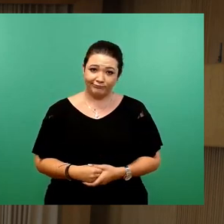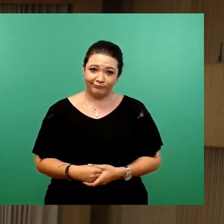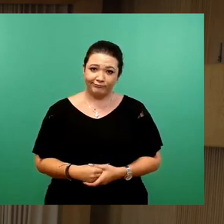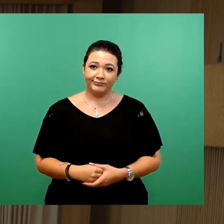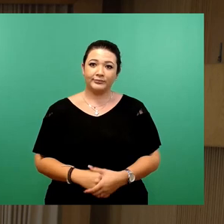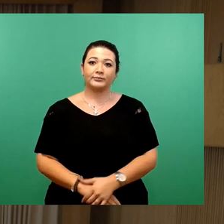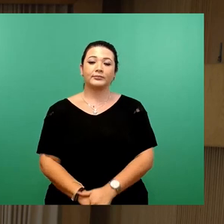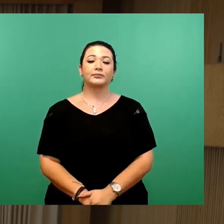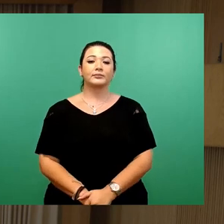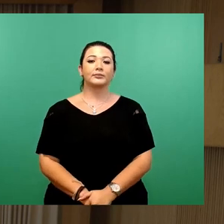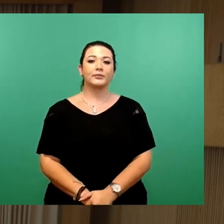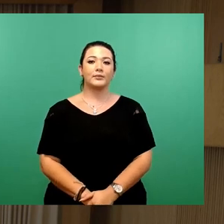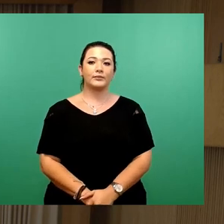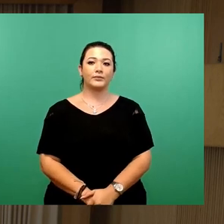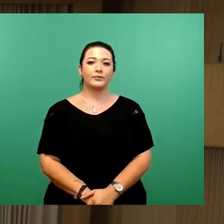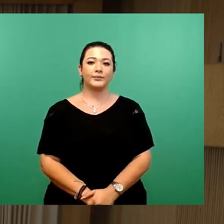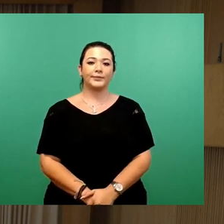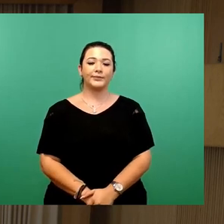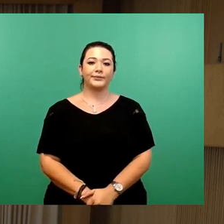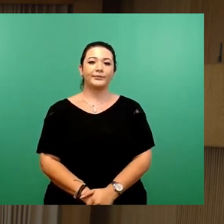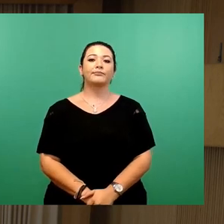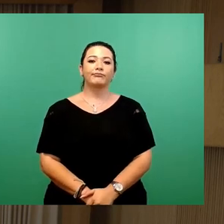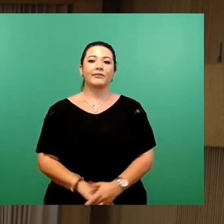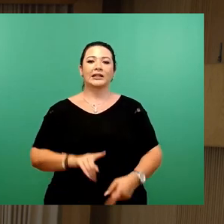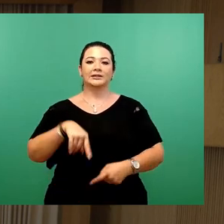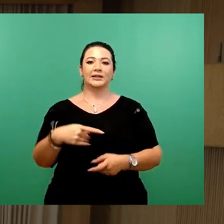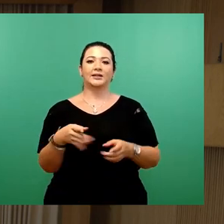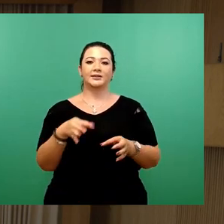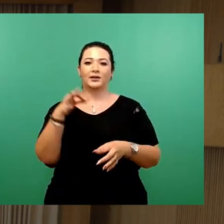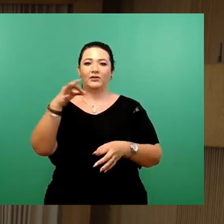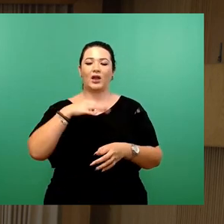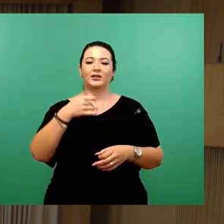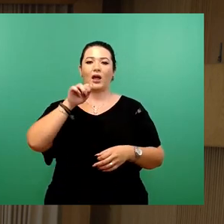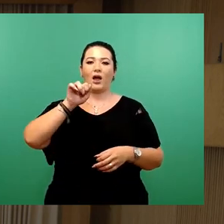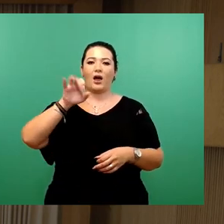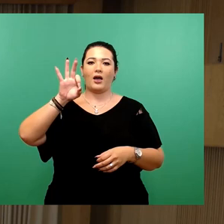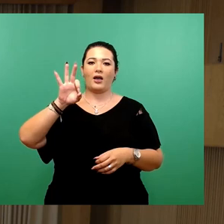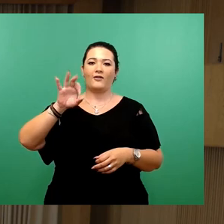Wir kommen zur nächsten fragenden Fraktion, das ist die AfD. Herr Latzinski, bitte schön.